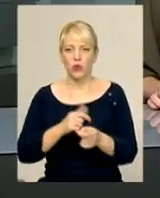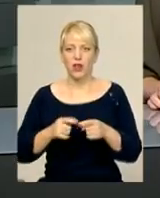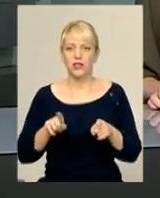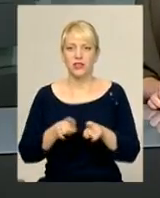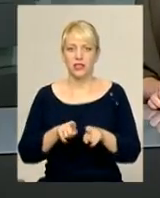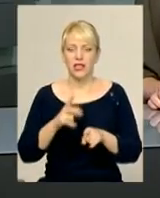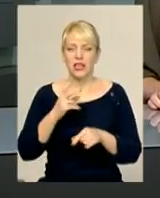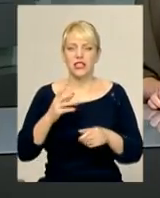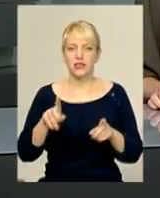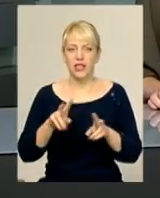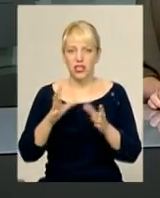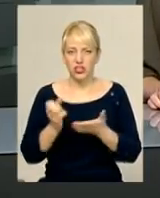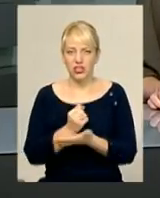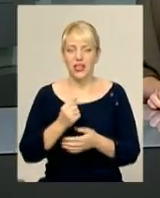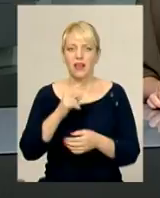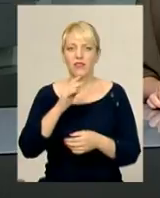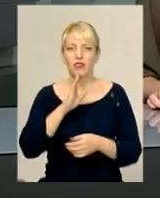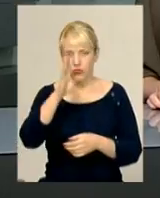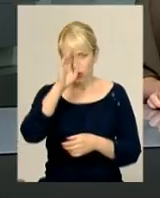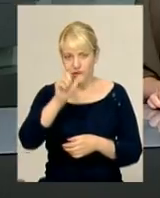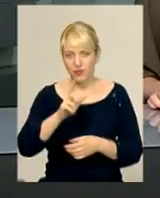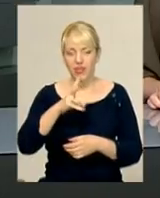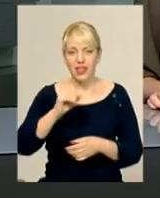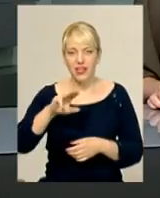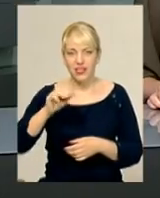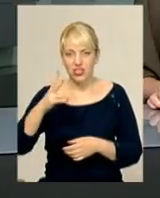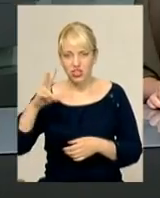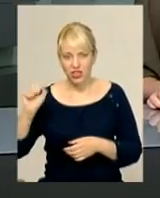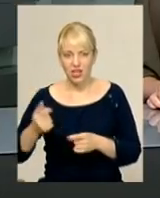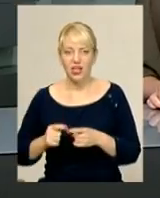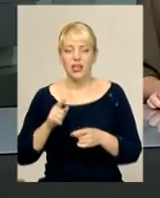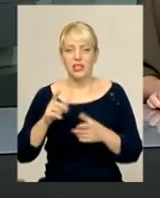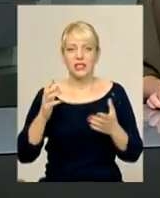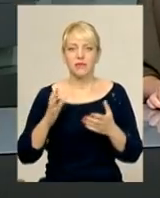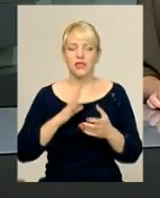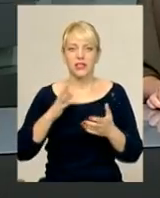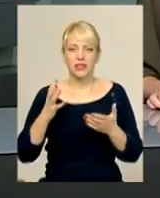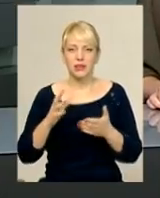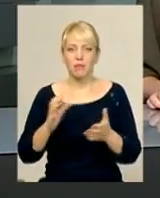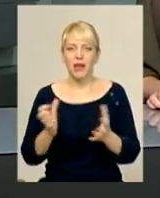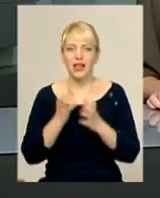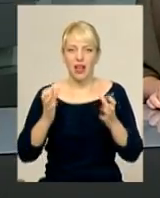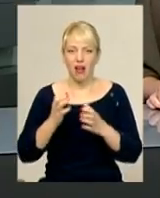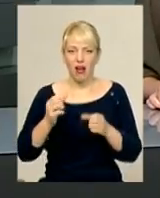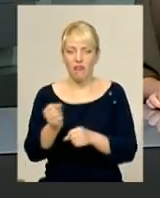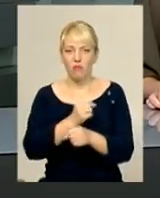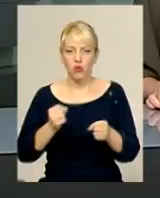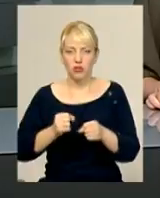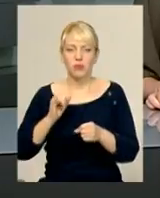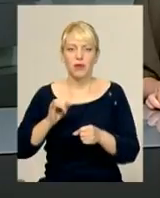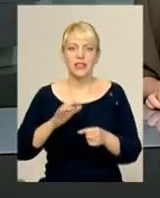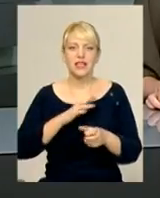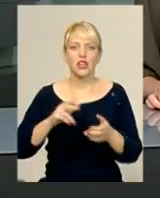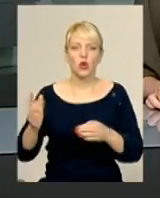жителя Нетішина. Як повідомляють у поліції, чоловік не лише зберігав вдома боєприпаси, а й розгулював містом з ножем та травматичним